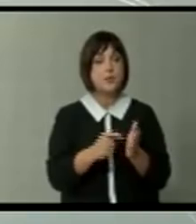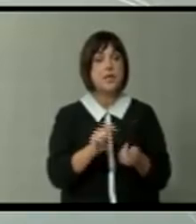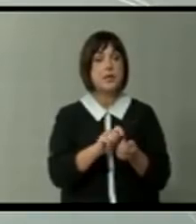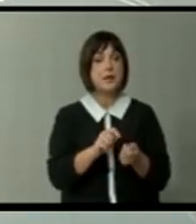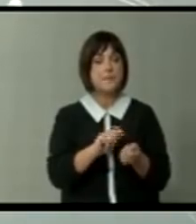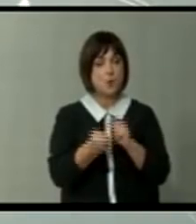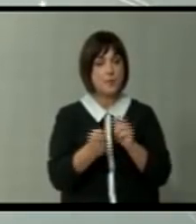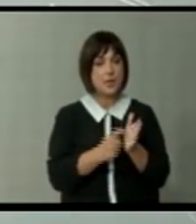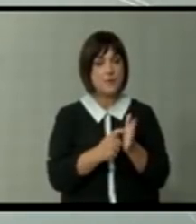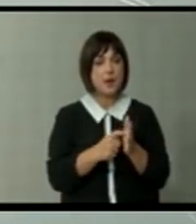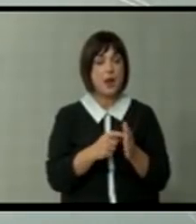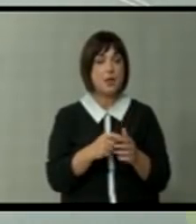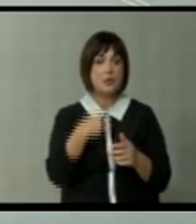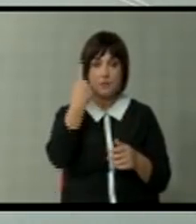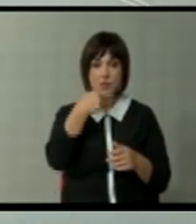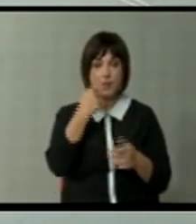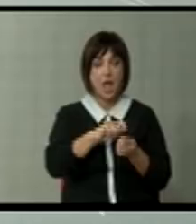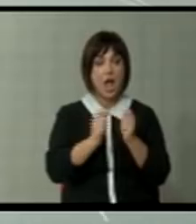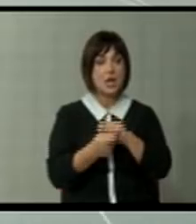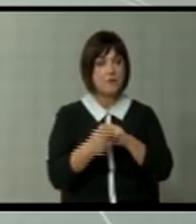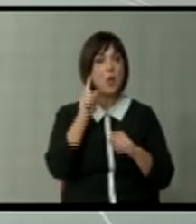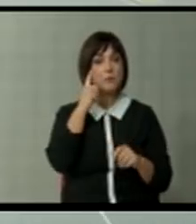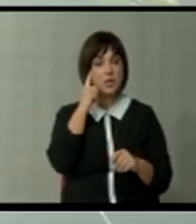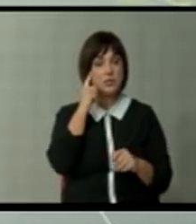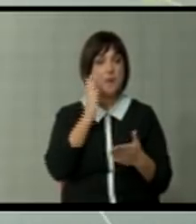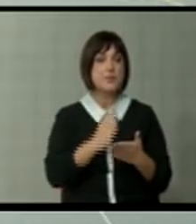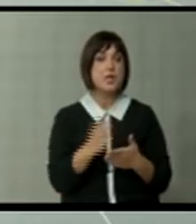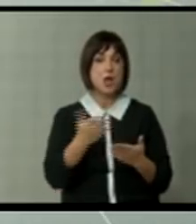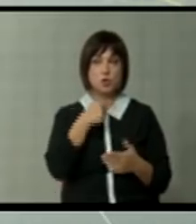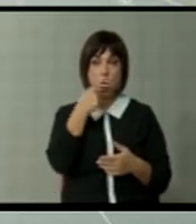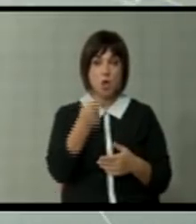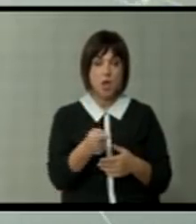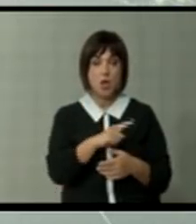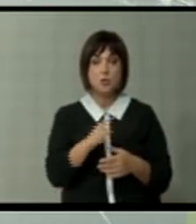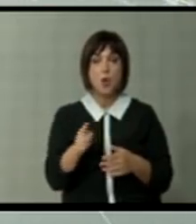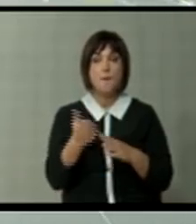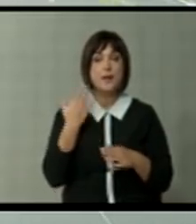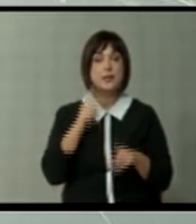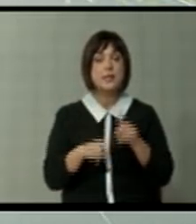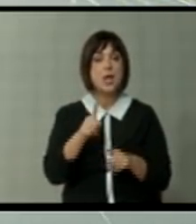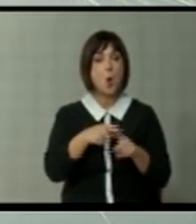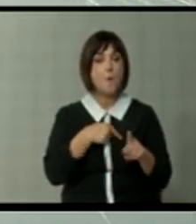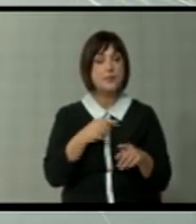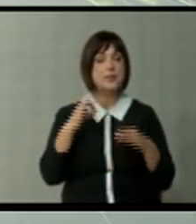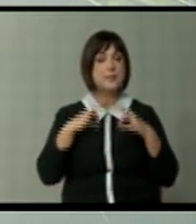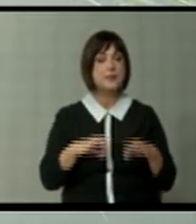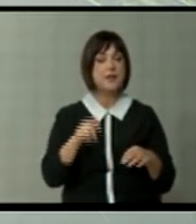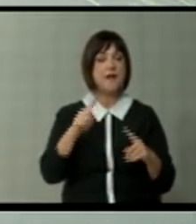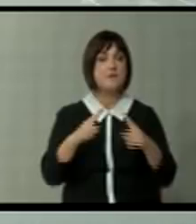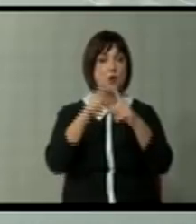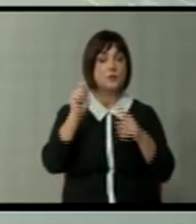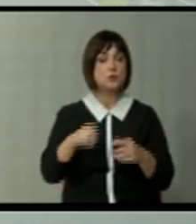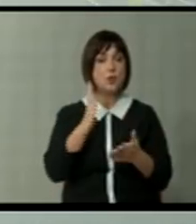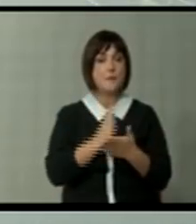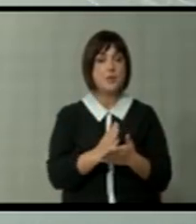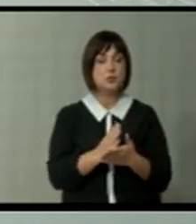персонални реформи предпоставувам, бидејќи, како што рековте до пред неколку месеци председател на Врховен суд беше